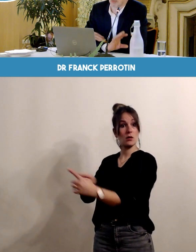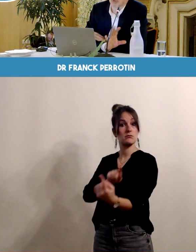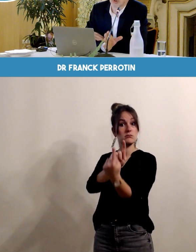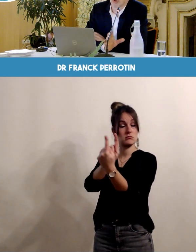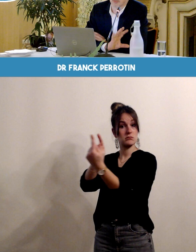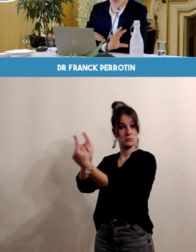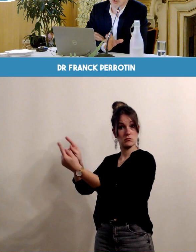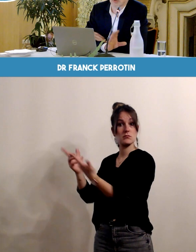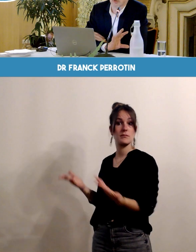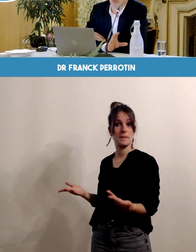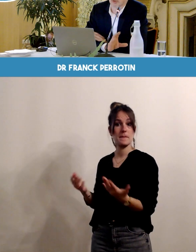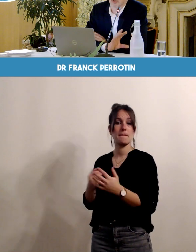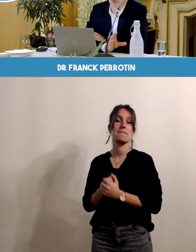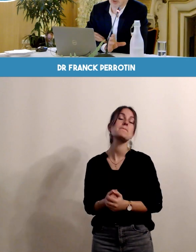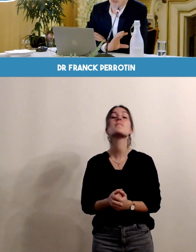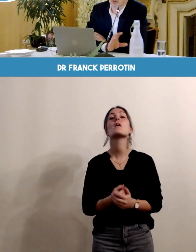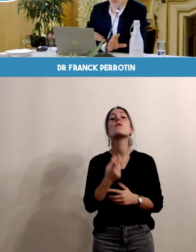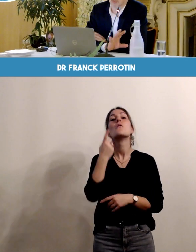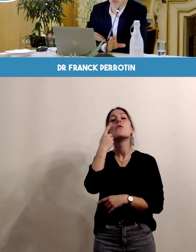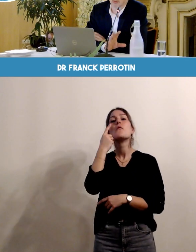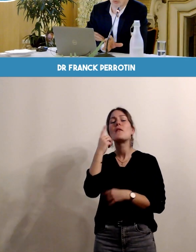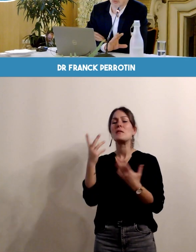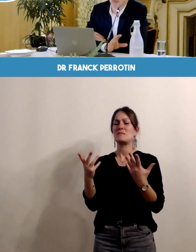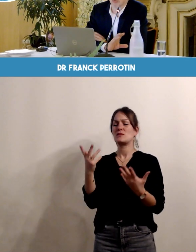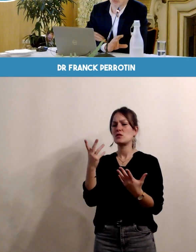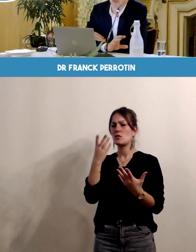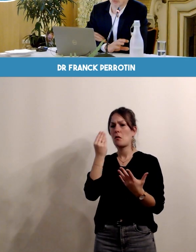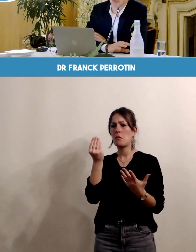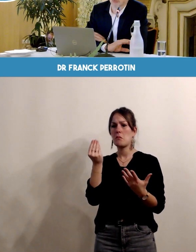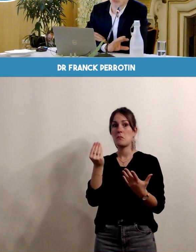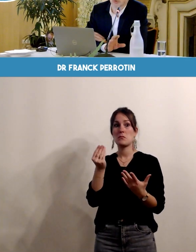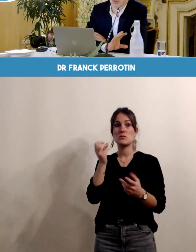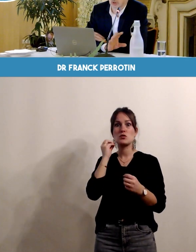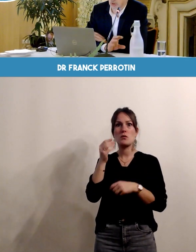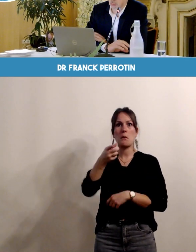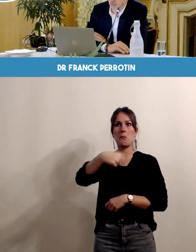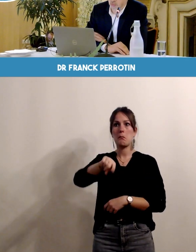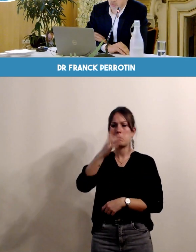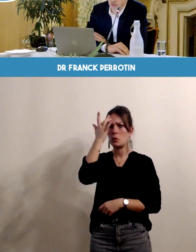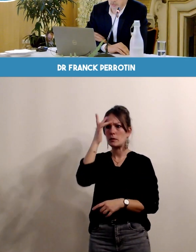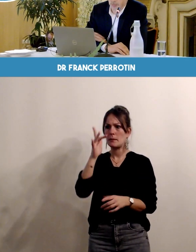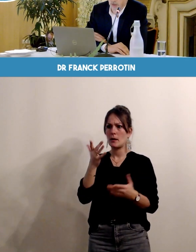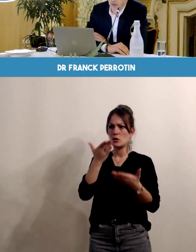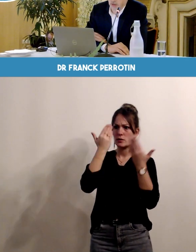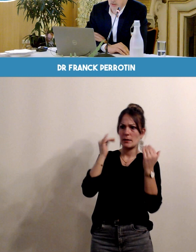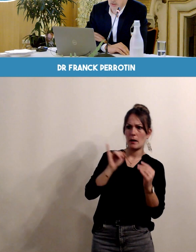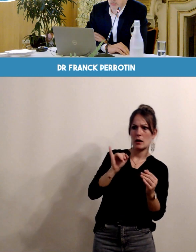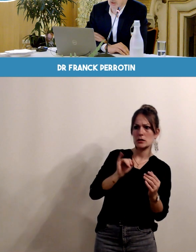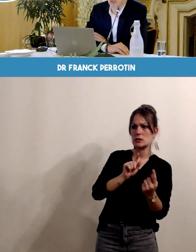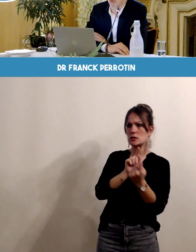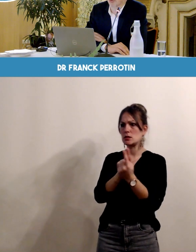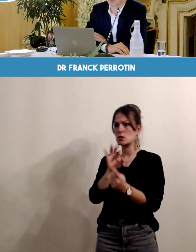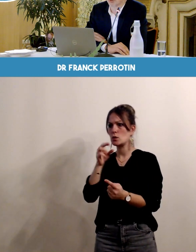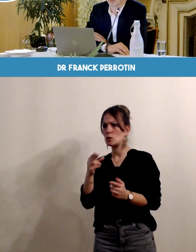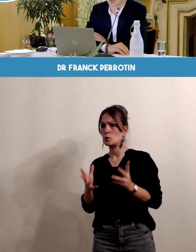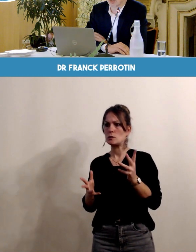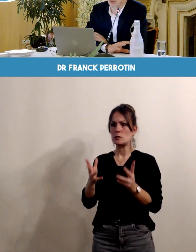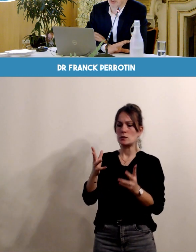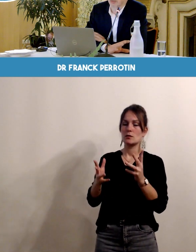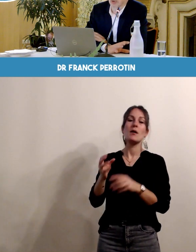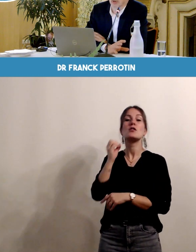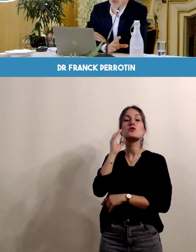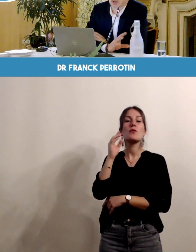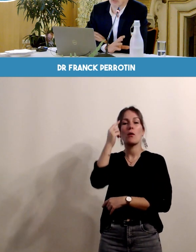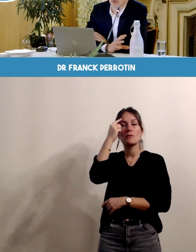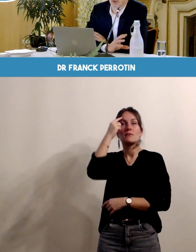et le positionnement de ces différents professionnels n pas toujours connu de toutes et de tous. Il y a bien sûr au premier chef la